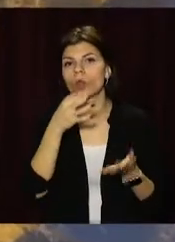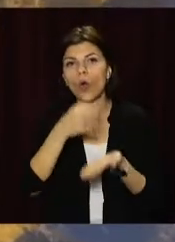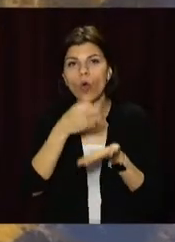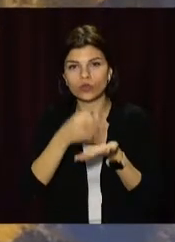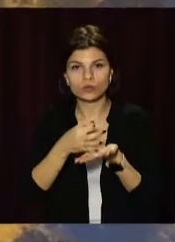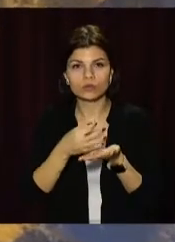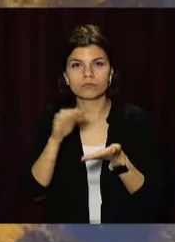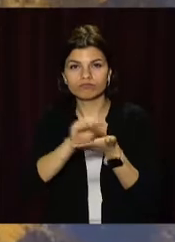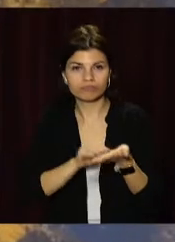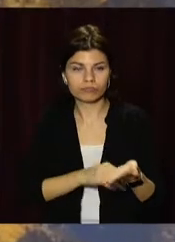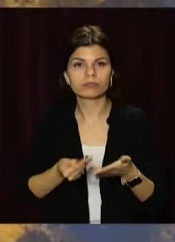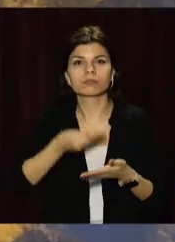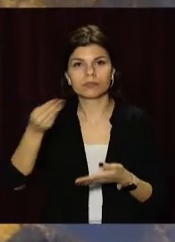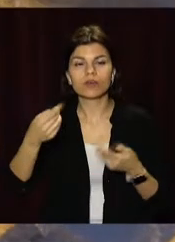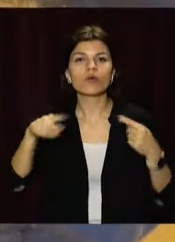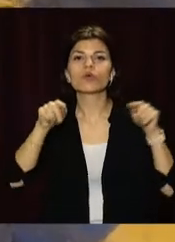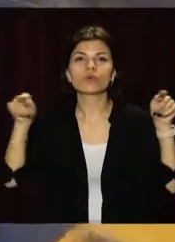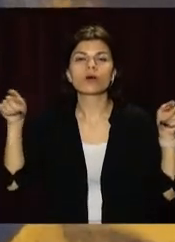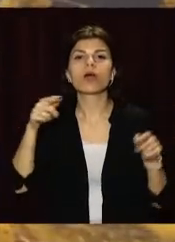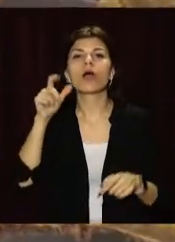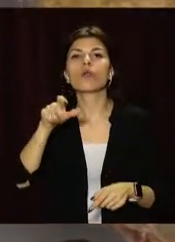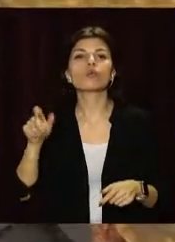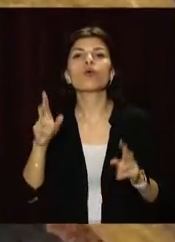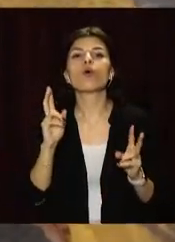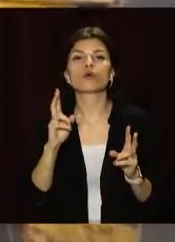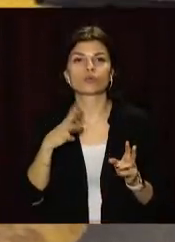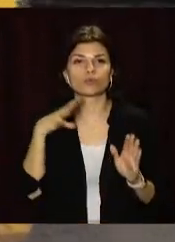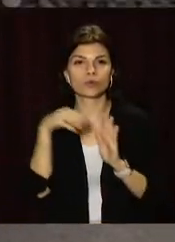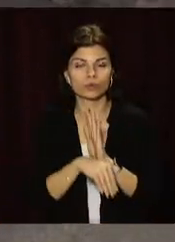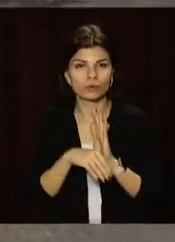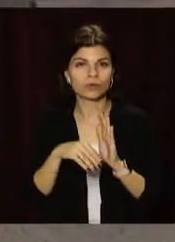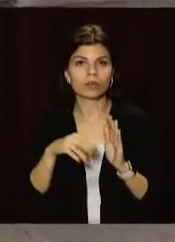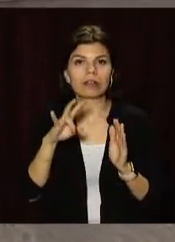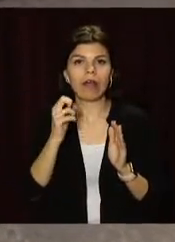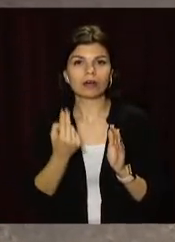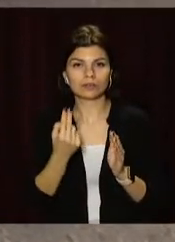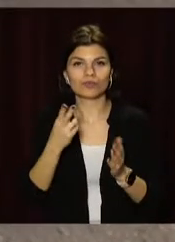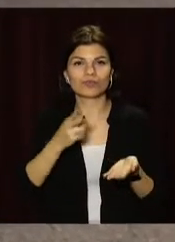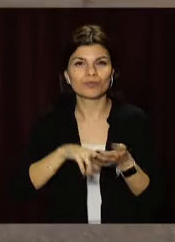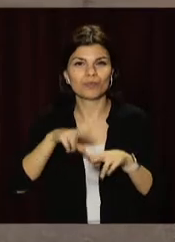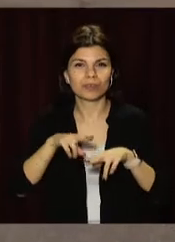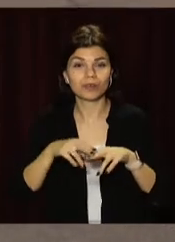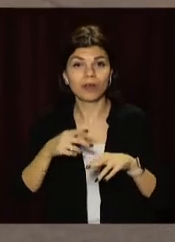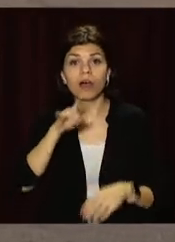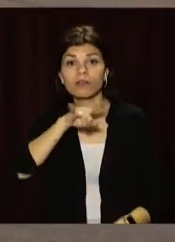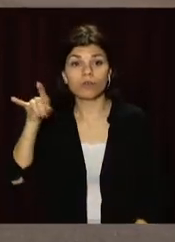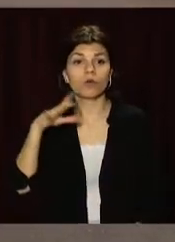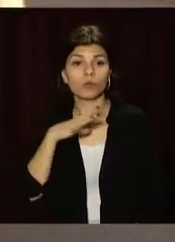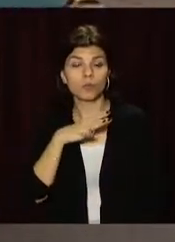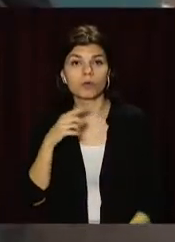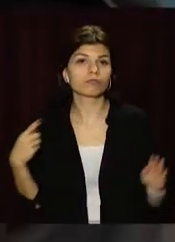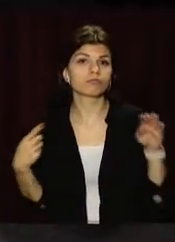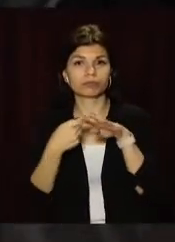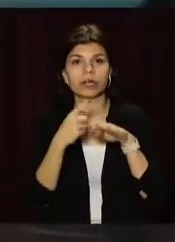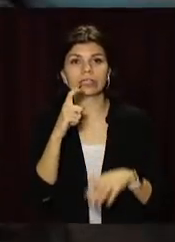про аварію Україні та іншим країнам, громадяни яких загинули, повідомляє Теснім Ньюс Едженсі. Літак був вражений зенітною